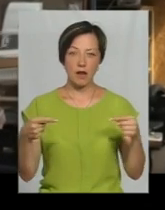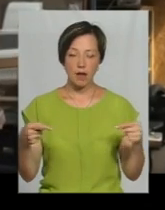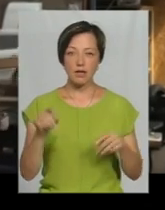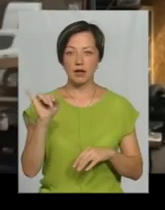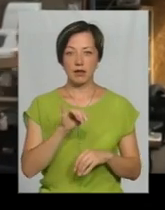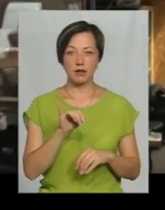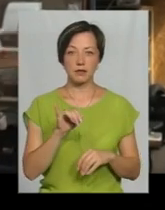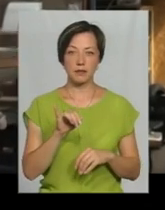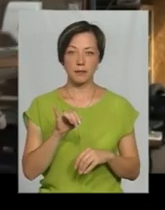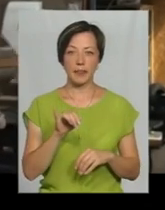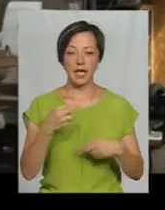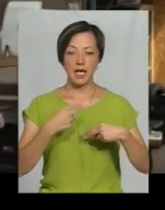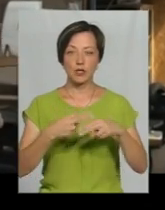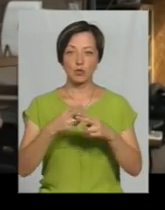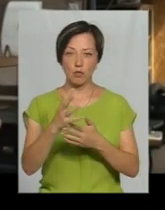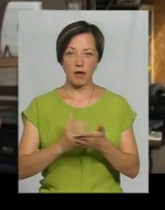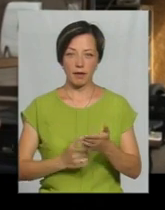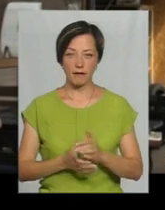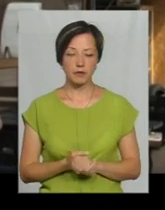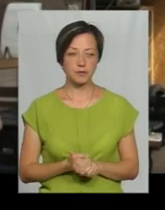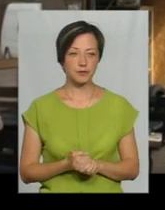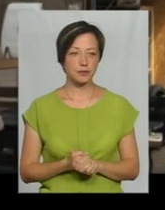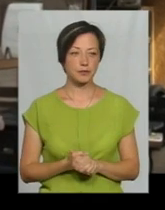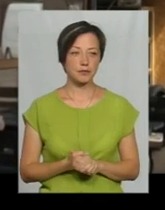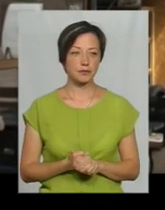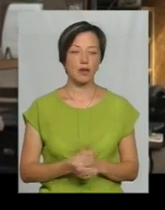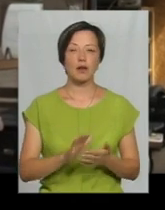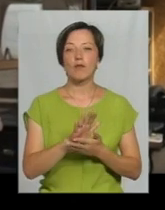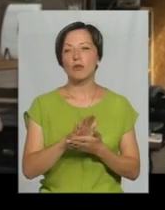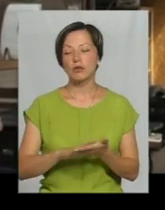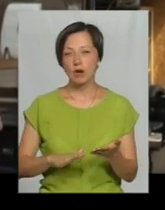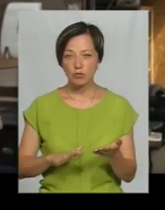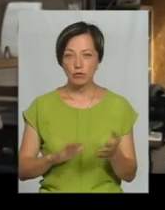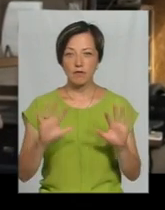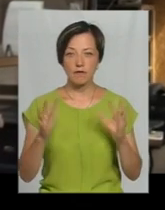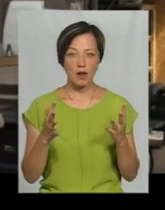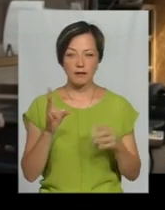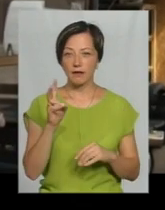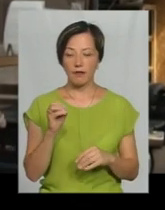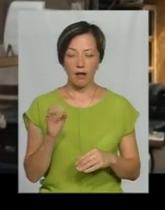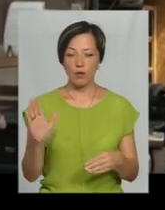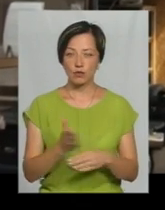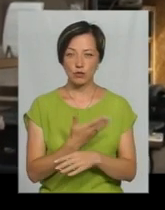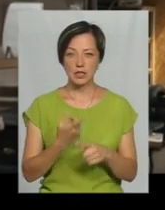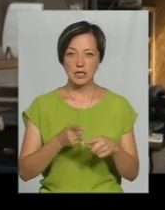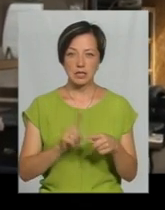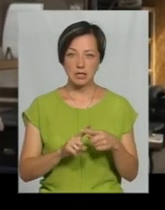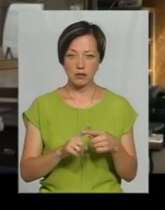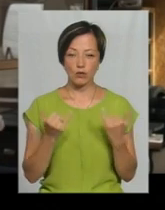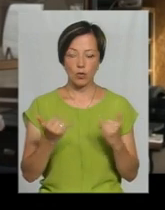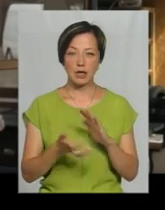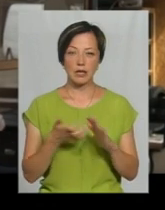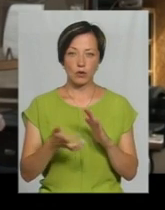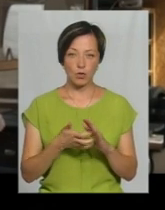інструментів. В подальшому, в разі неусунення зазначених сьогодні